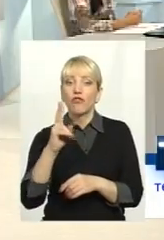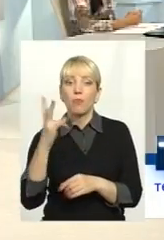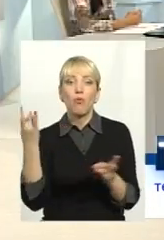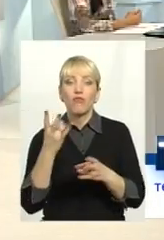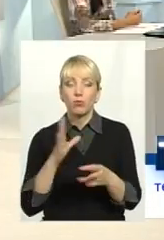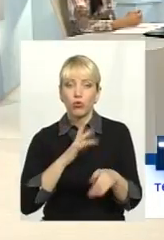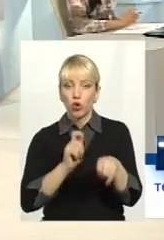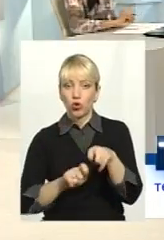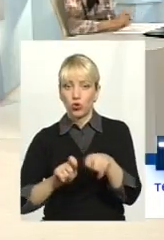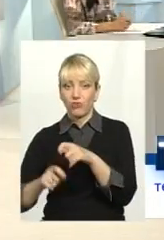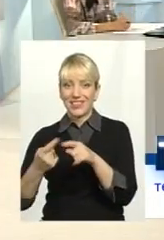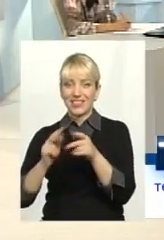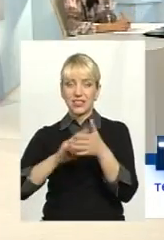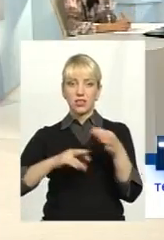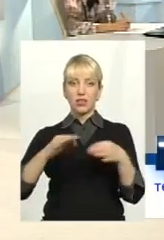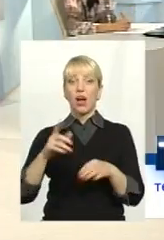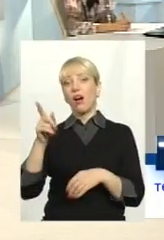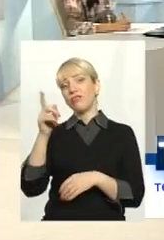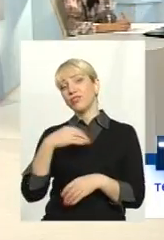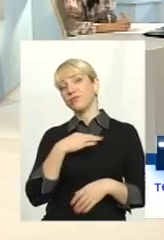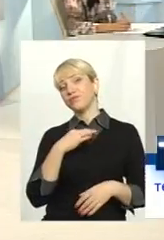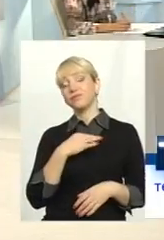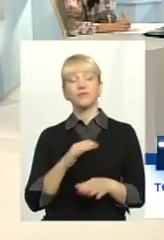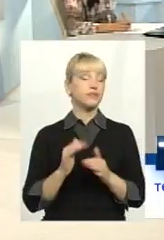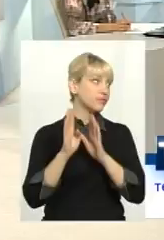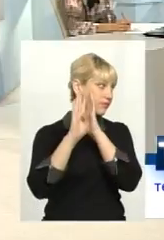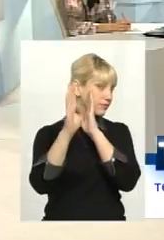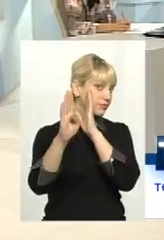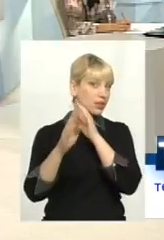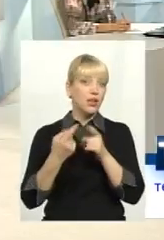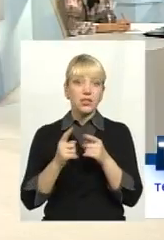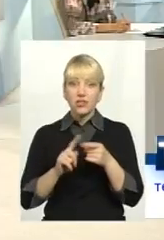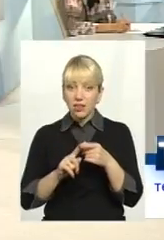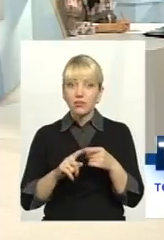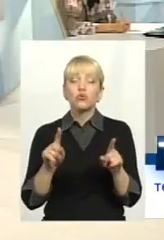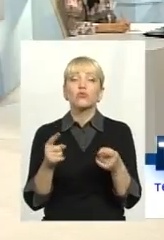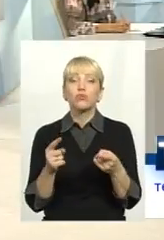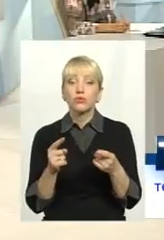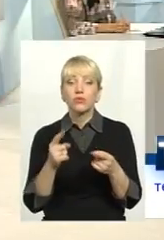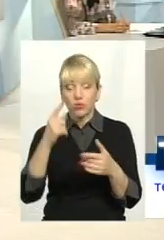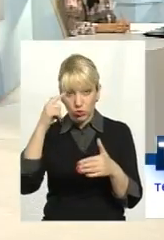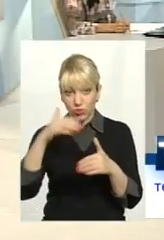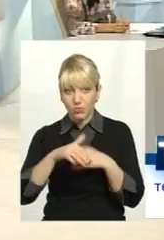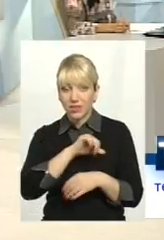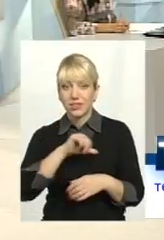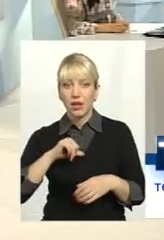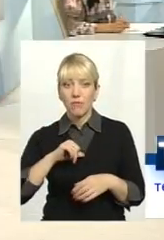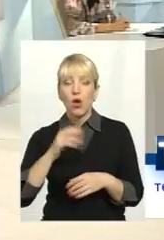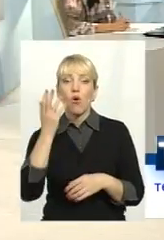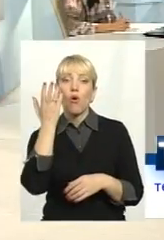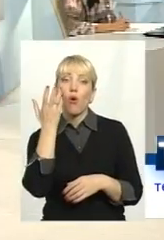контролювати ці ліцензії, він робить вигляд, що його це не стосується. Цьому ви самі зрозумієте, бо коли, ще раз